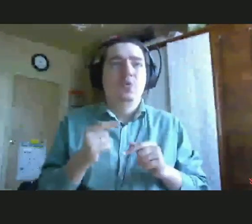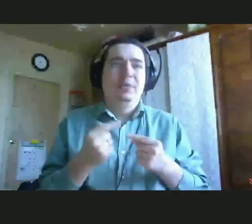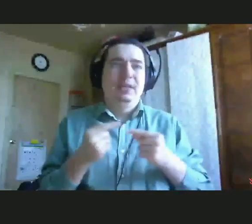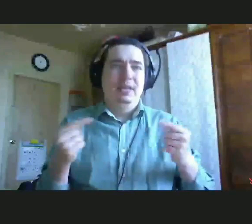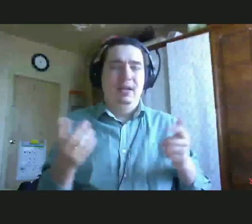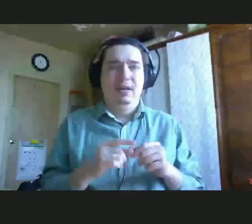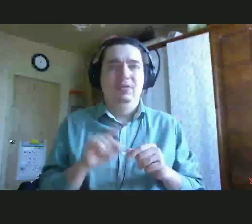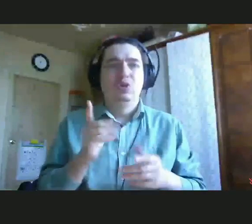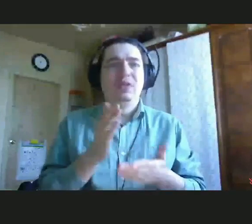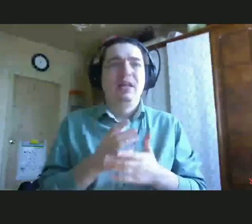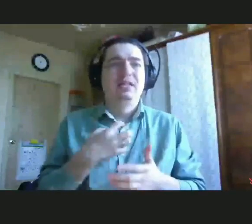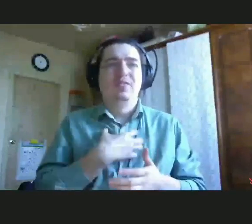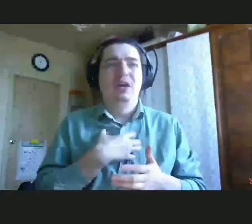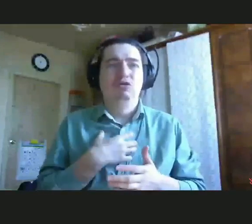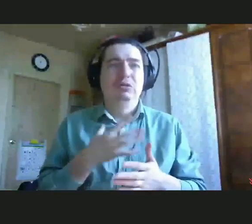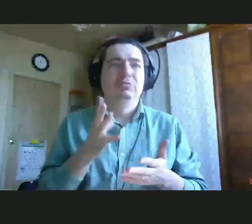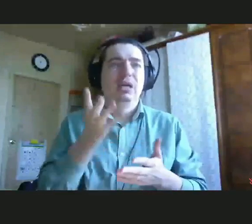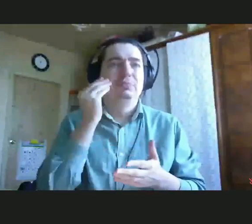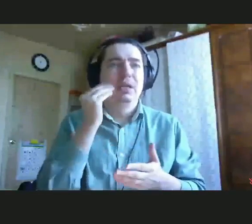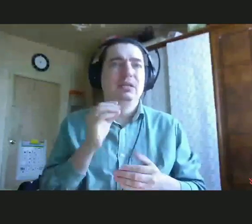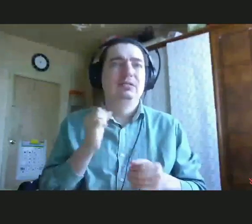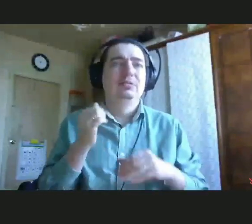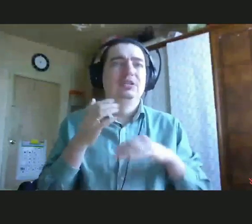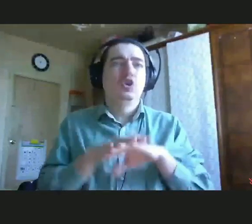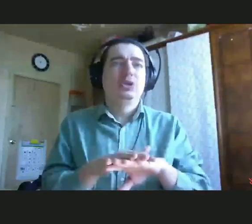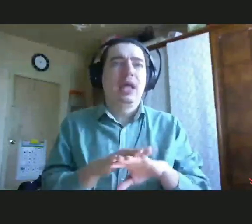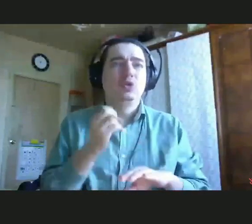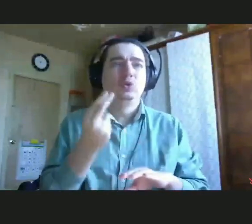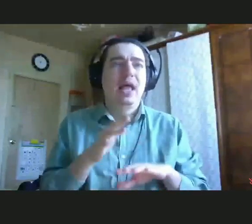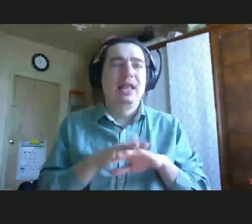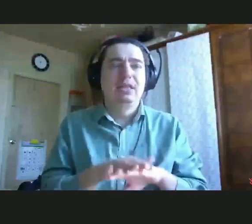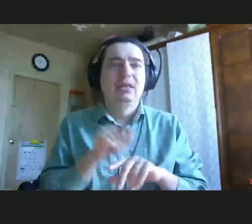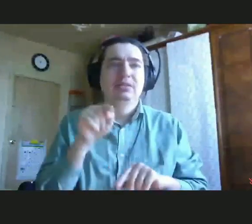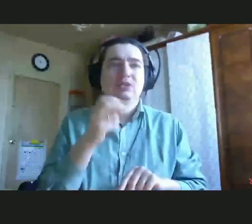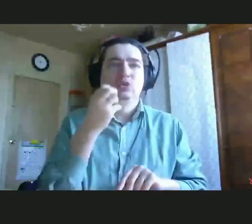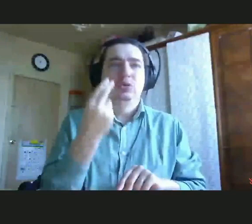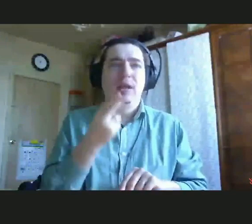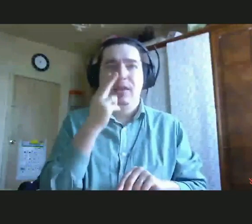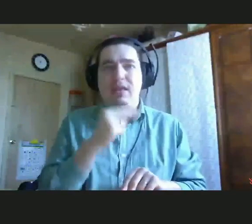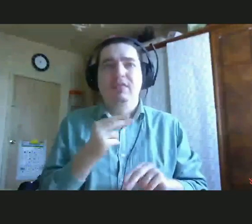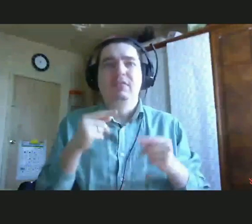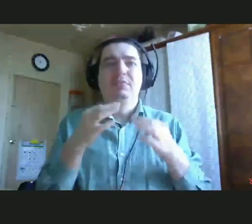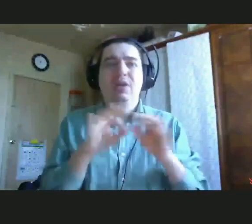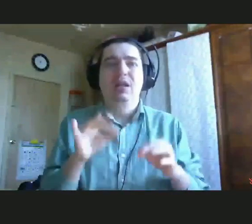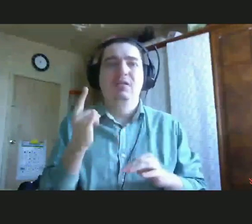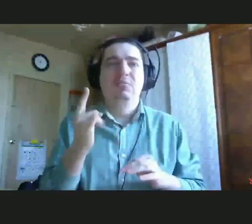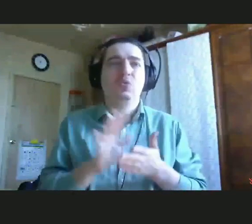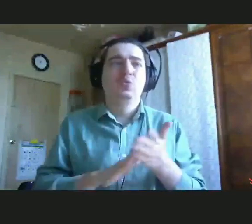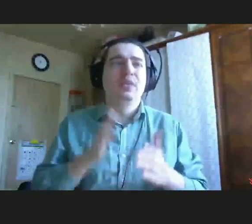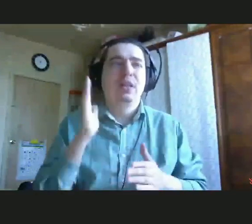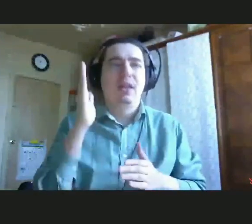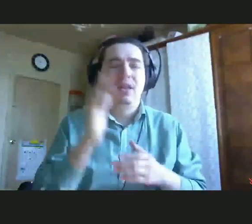важным аспектом социализации. Формирование первичных бытовых и социальных навыков позволяет ребенку в дальнейшем